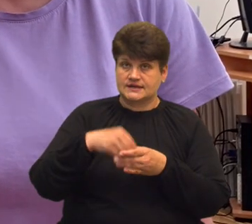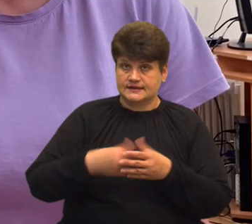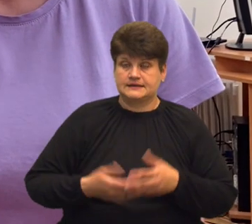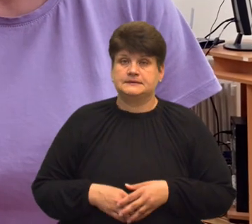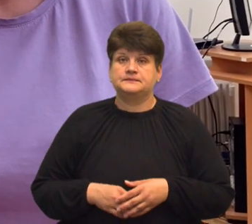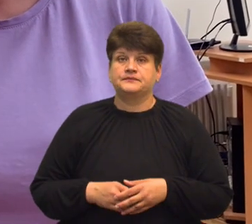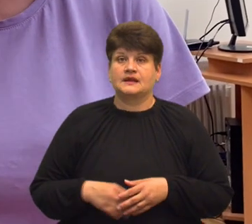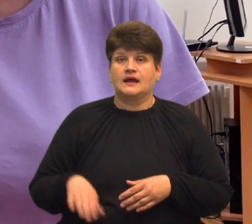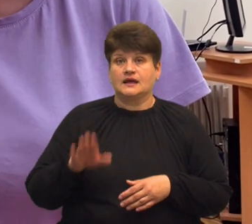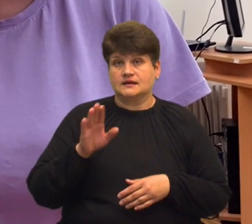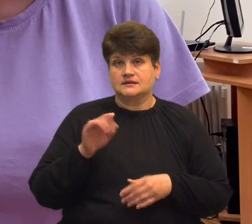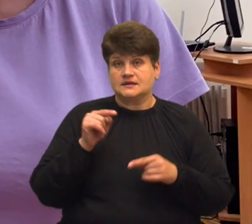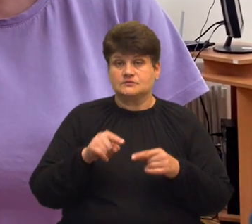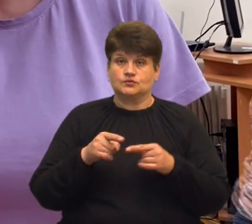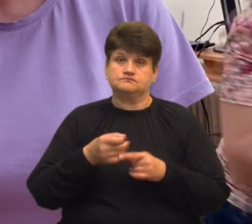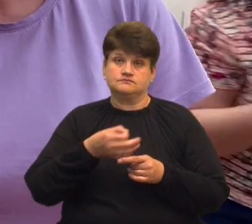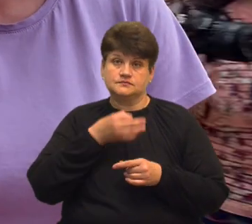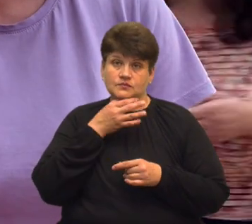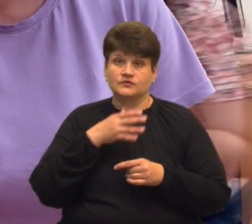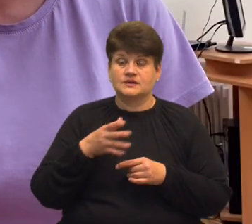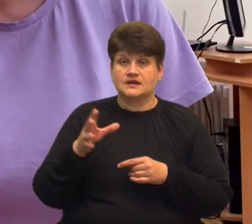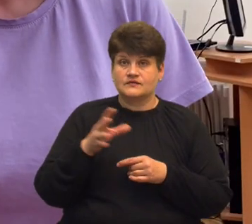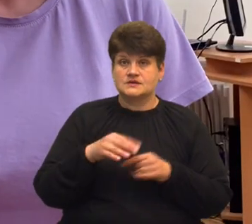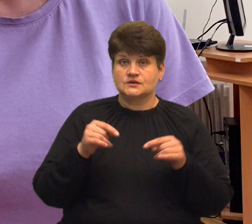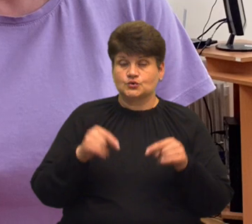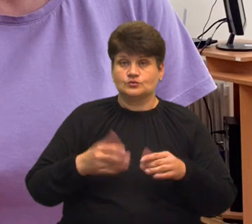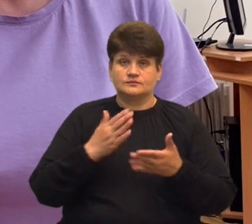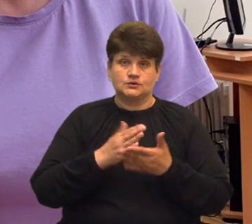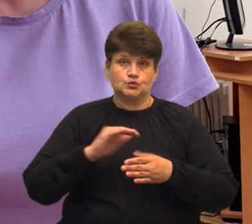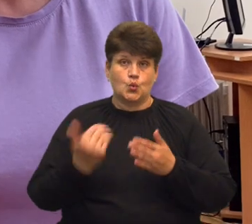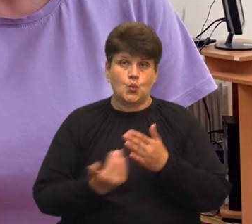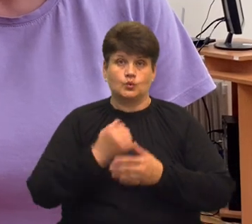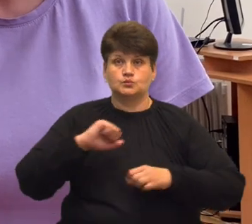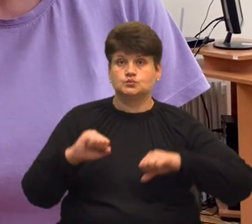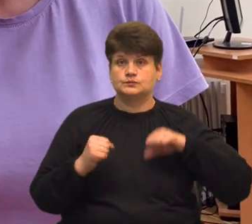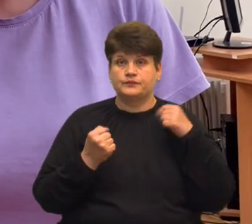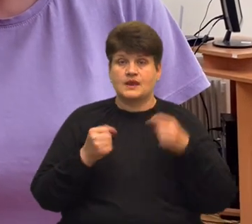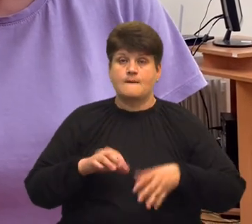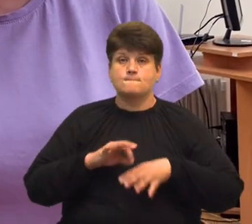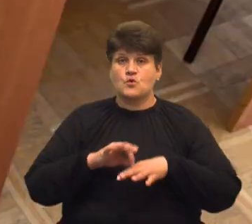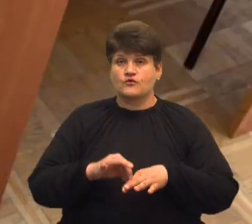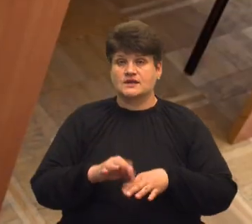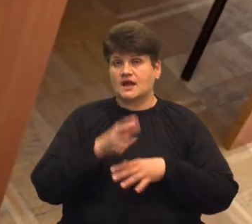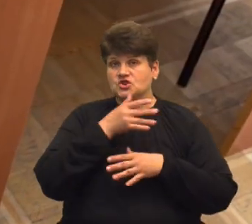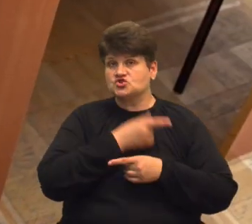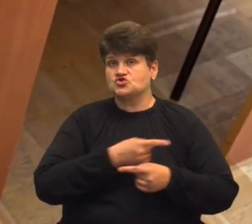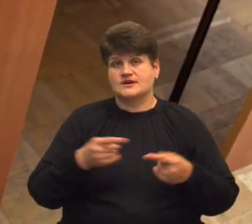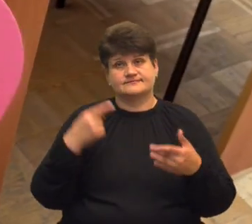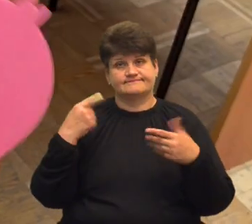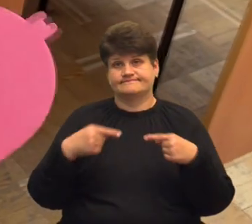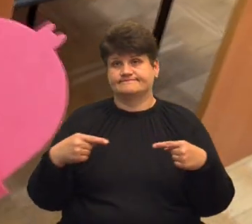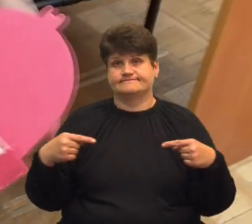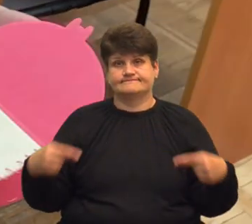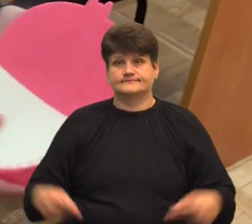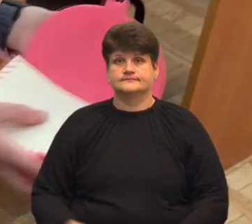відволікає, тому що вони тут спілкується, проводять нових друзів, проводять час різноманітно. Лілія